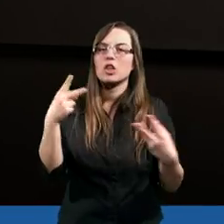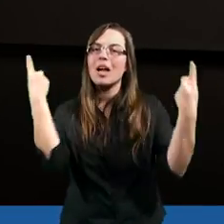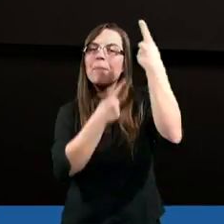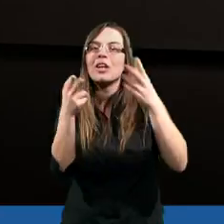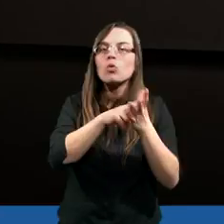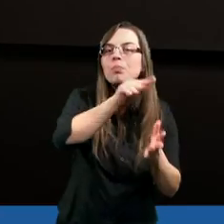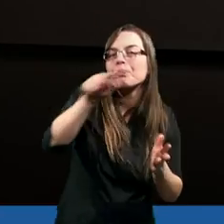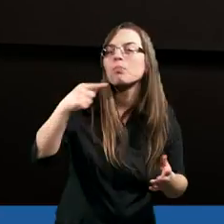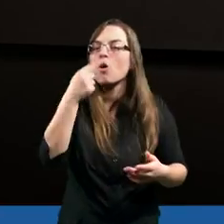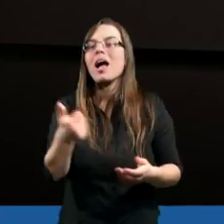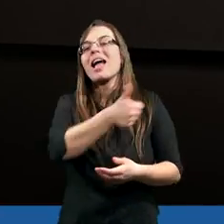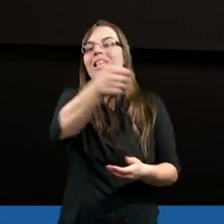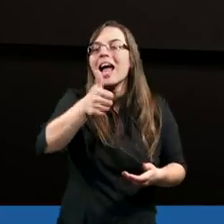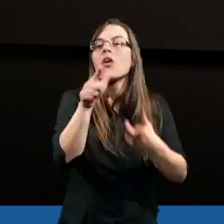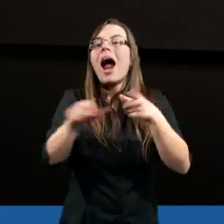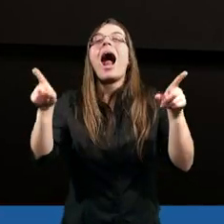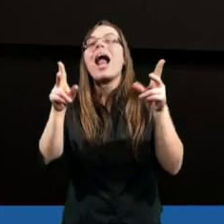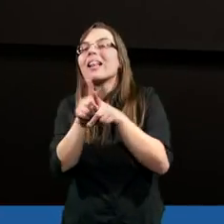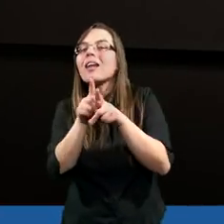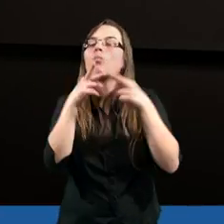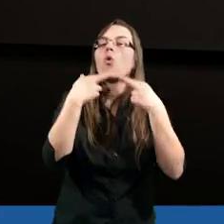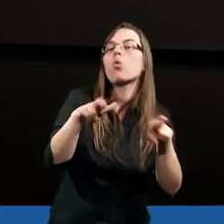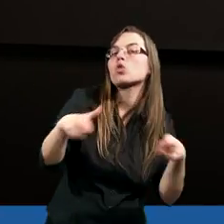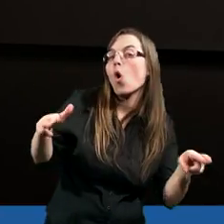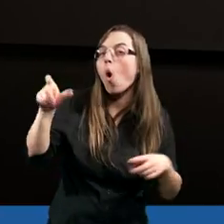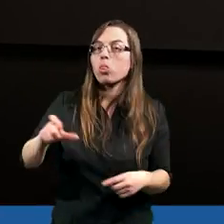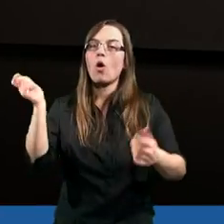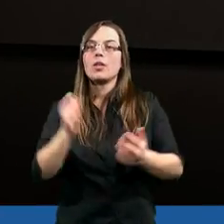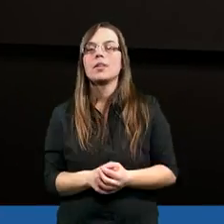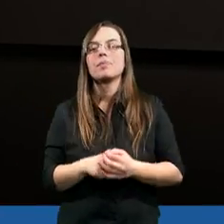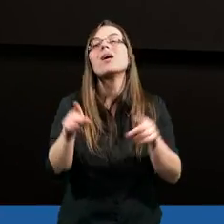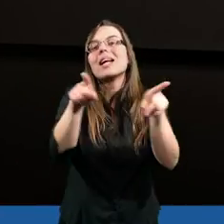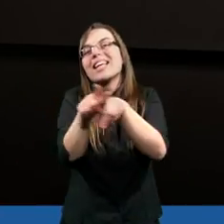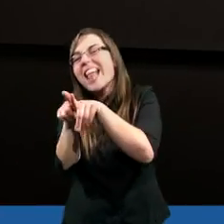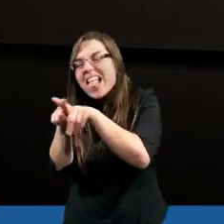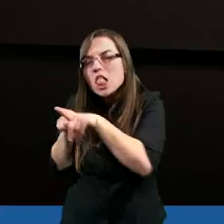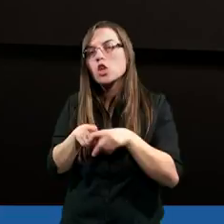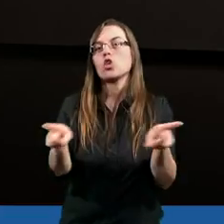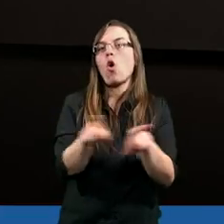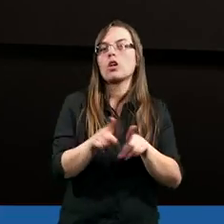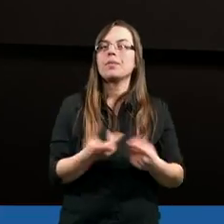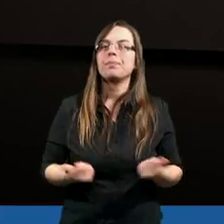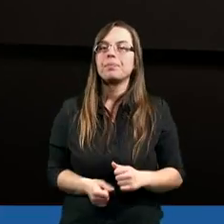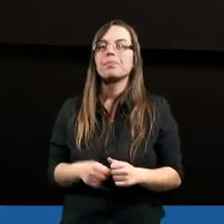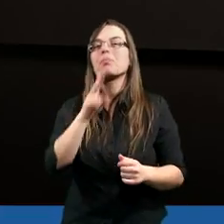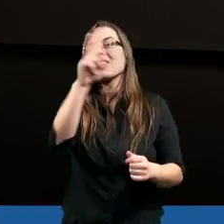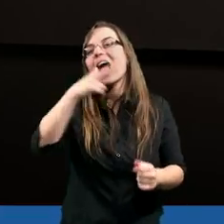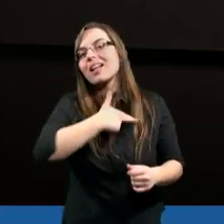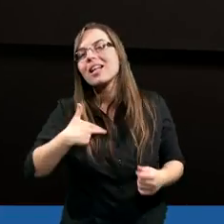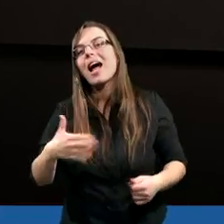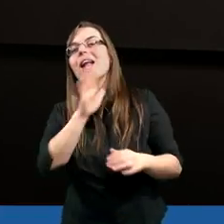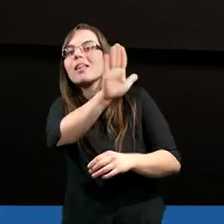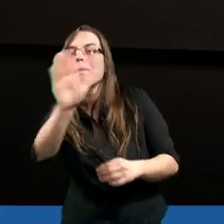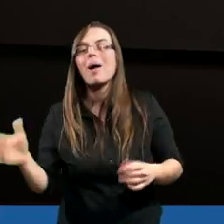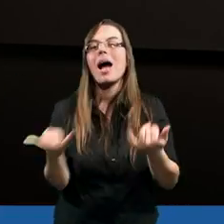które wypowiedzieliście. Jedność, ale jedność w różnorodności, prawda? Nie identyczności. My siedzimy tutaj we czterech, każdy z nas